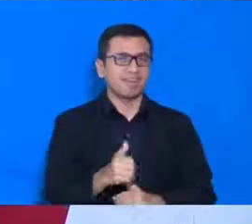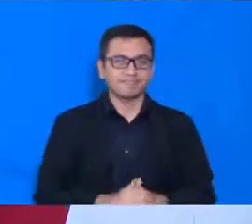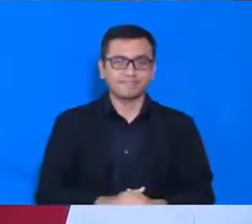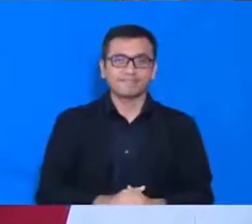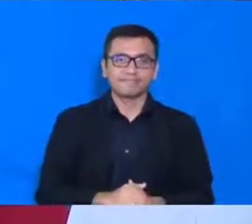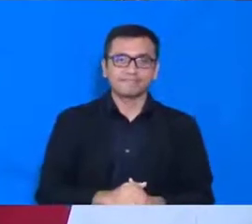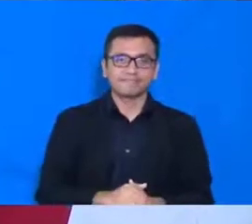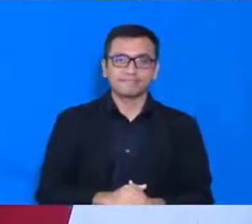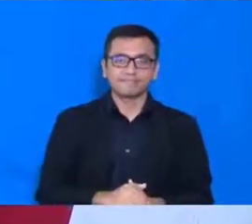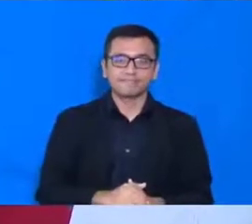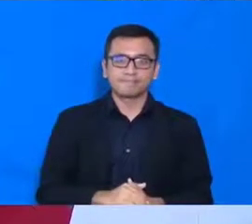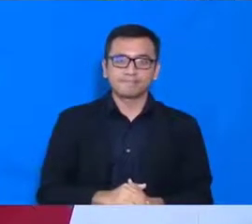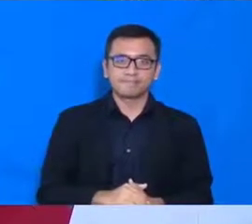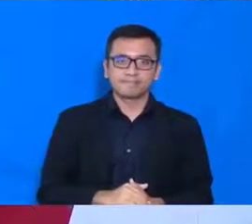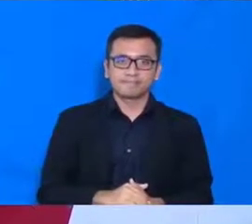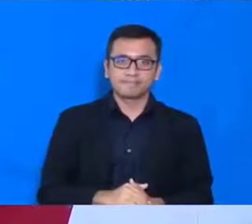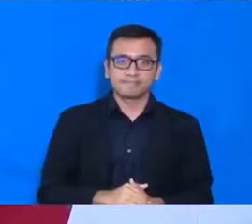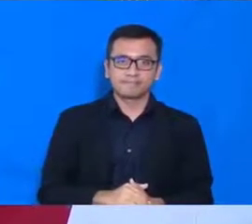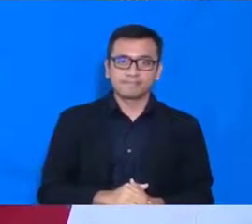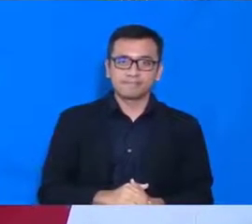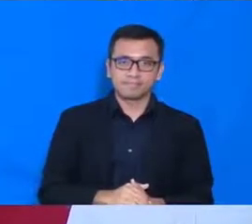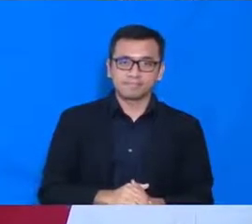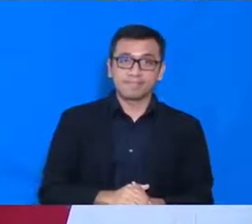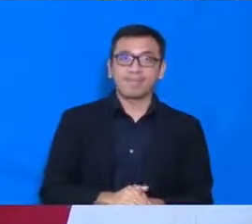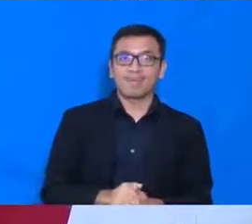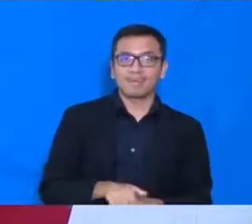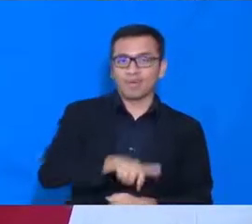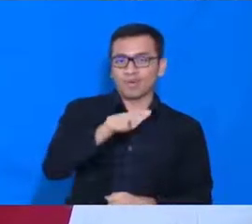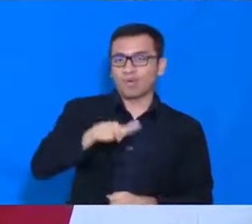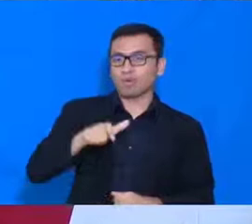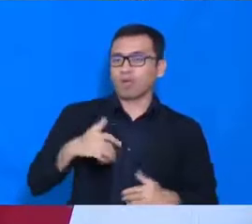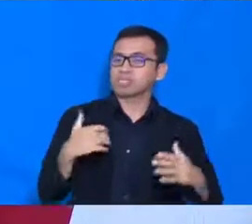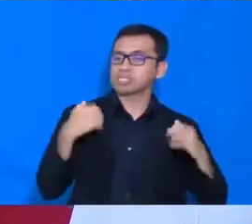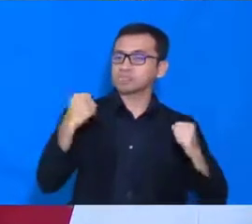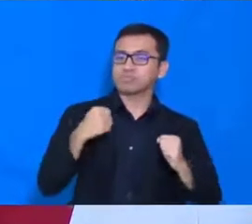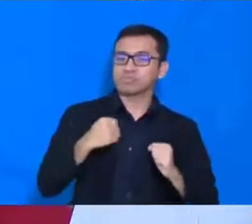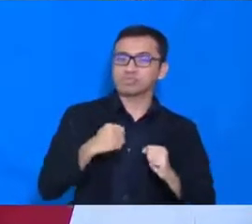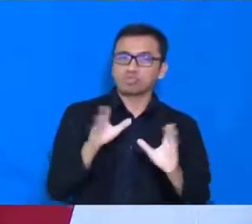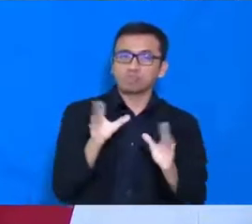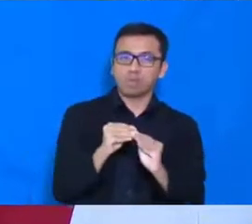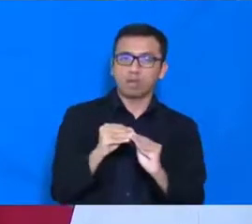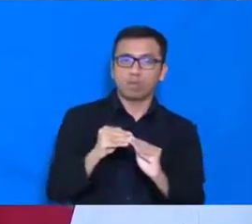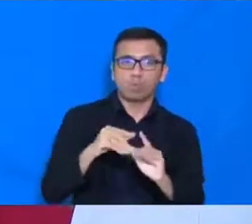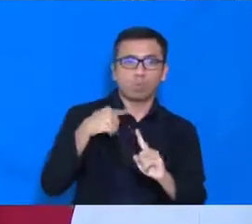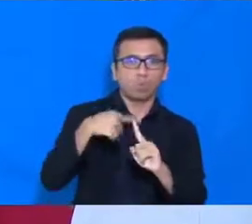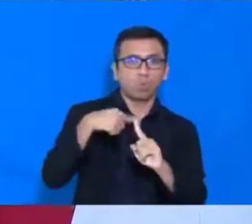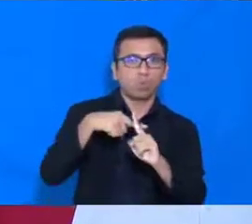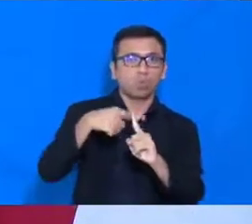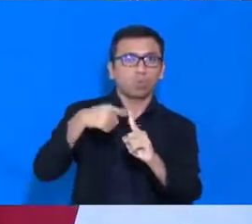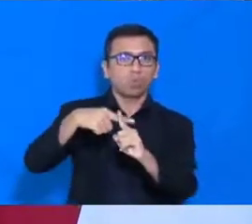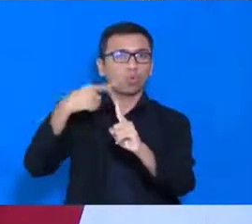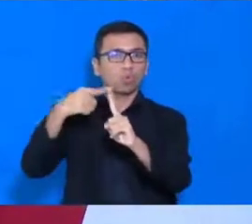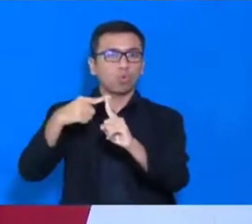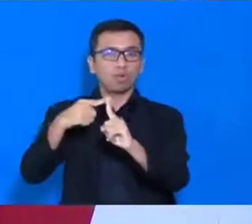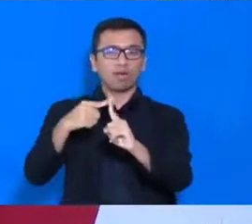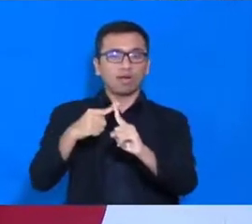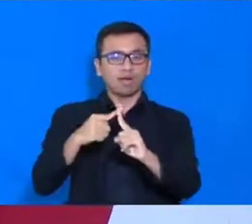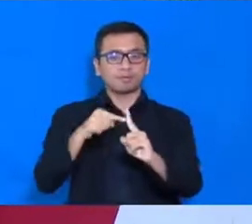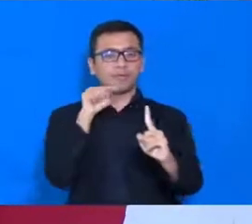Jumlah pasien sembuh, yang akhirnya menunjukkan, grafik peningkatan, semakin menambah, optimisme kita,